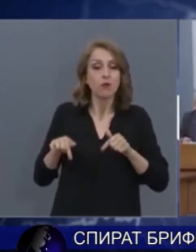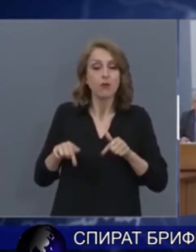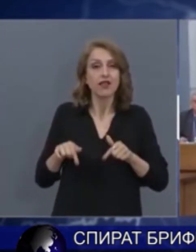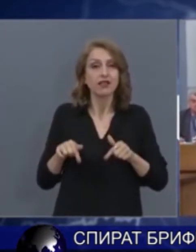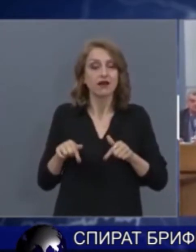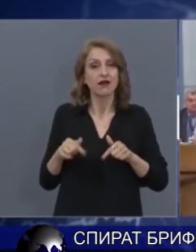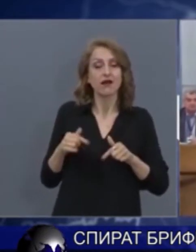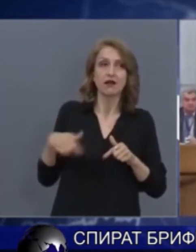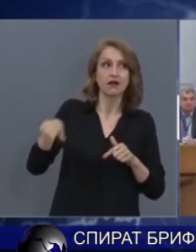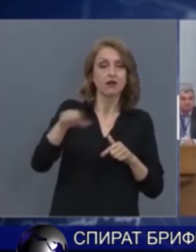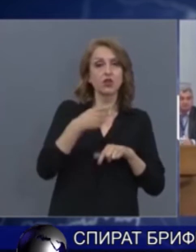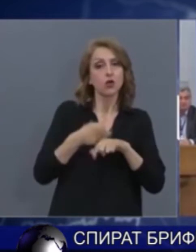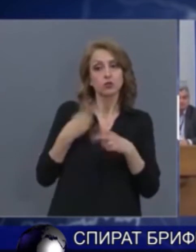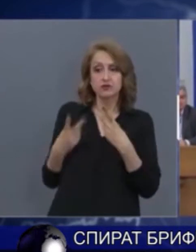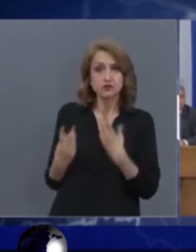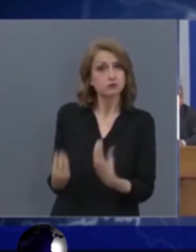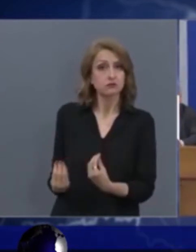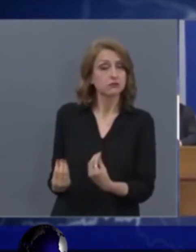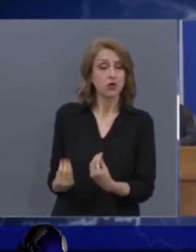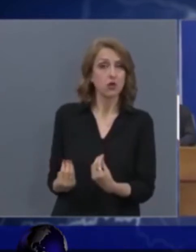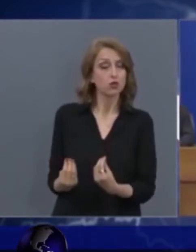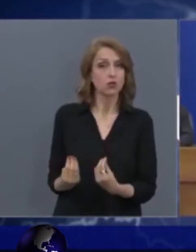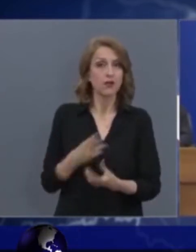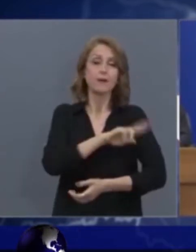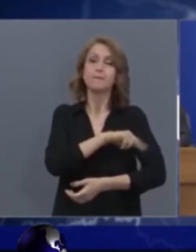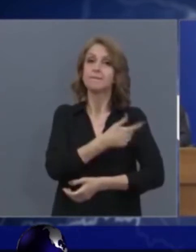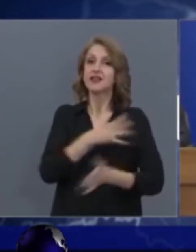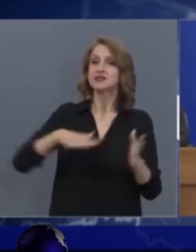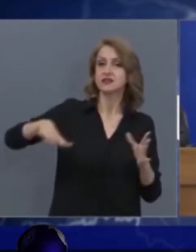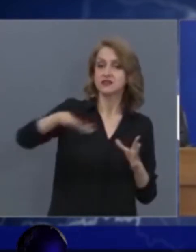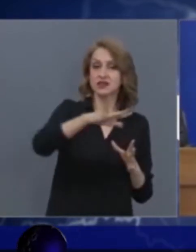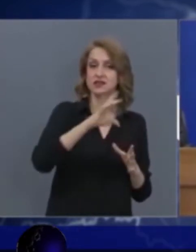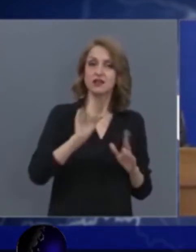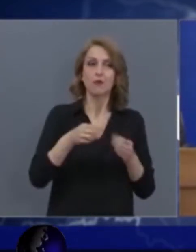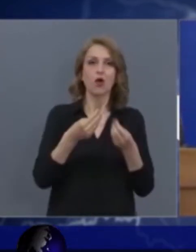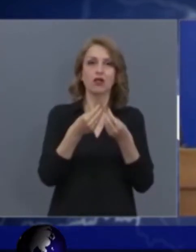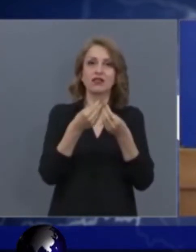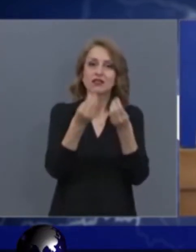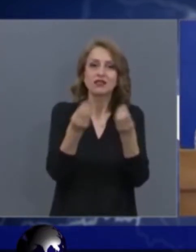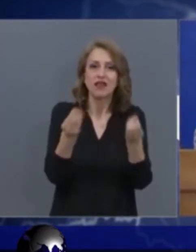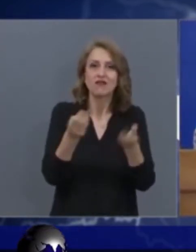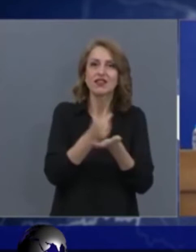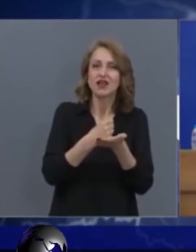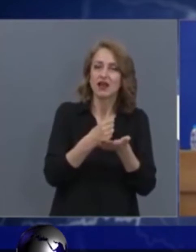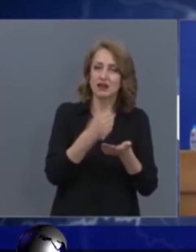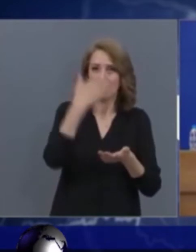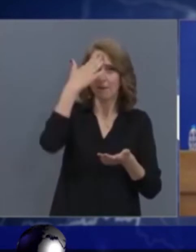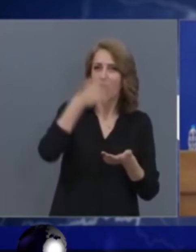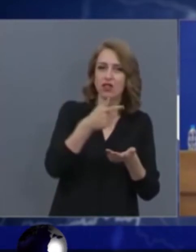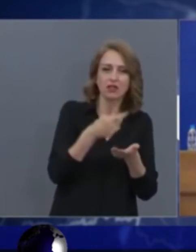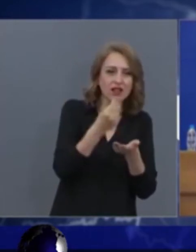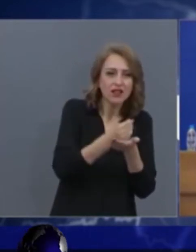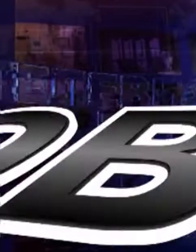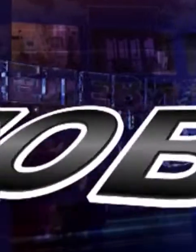Бойко Борисов изказа благодарности на целия национален оперативен щаб и призова хората да продължат да спазват мерките, за да бъде овладян